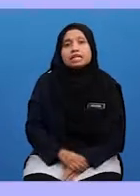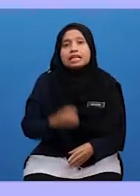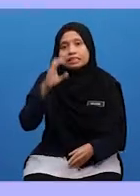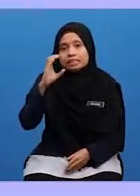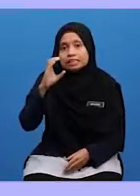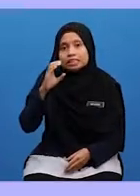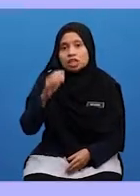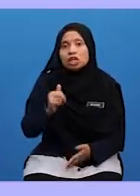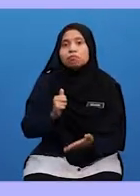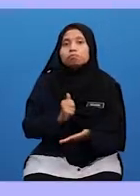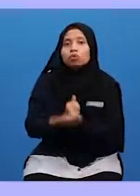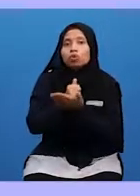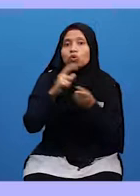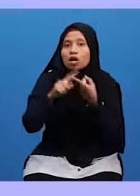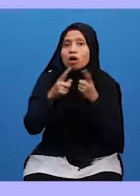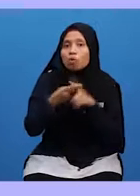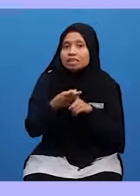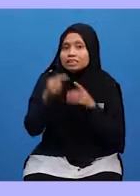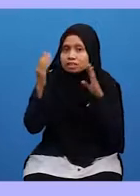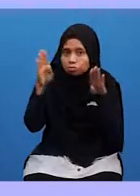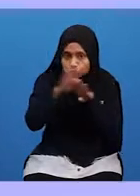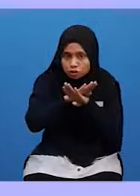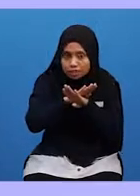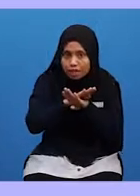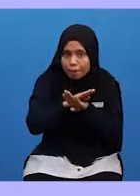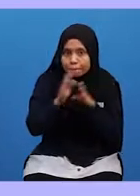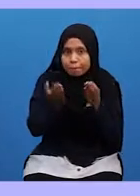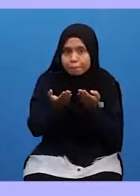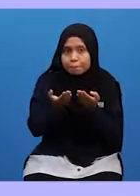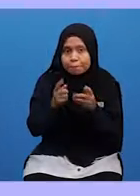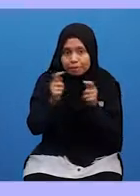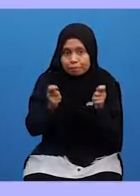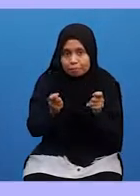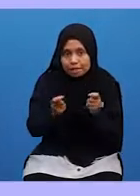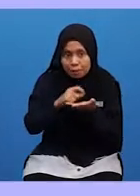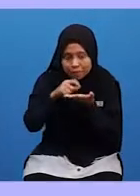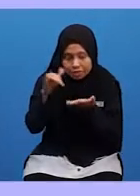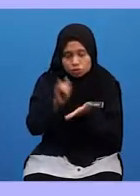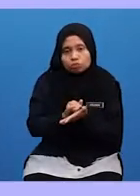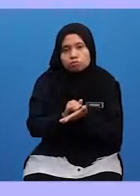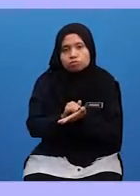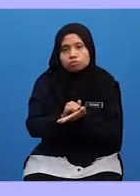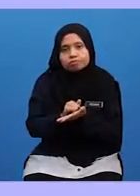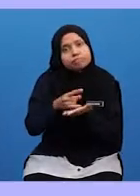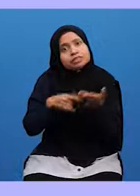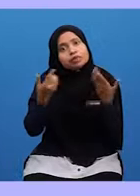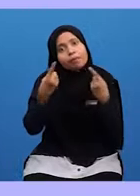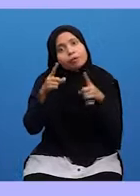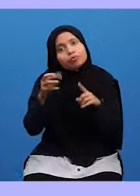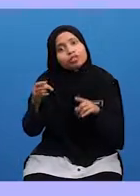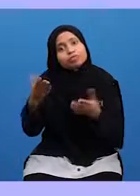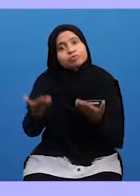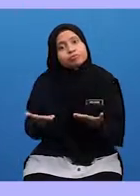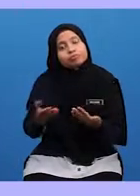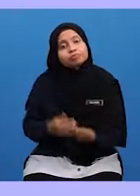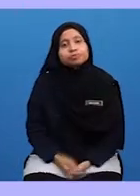C Membantu Kawan Menyembunyikan Bekas Pencil Tersebut Apakah Jawapan Murid-murid